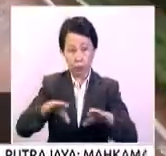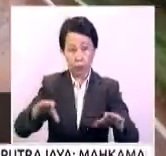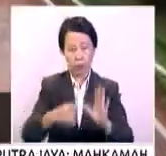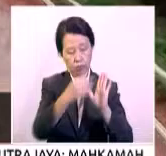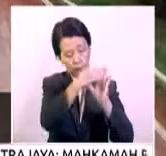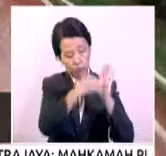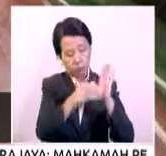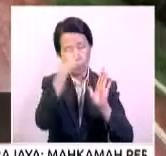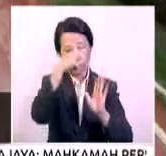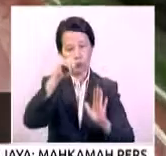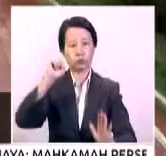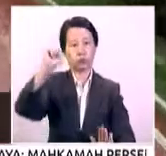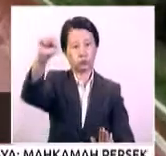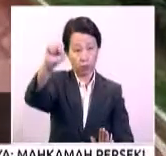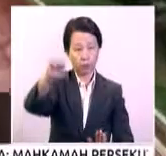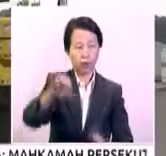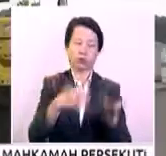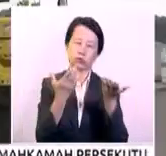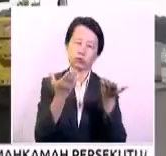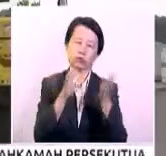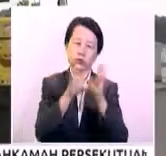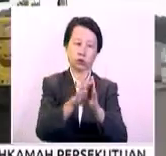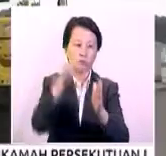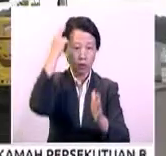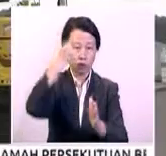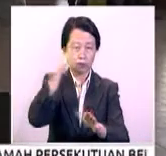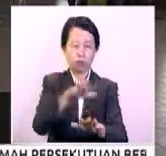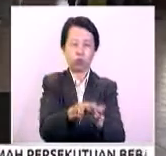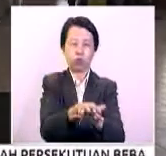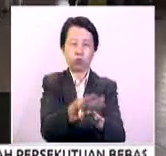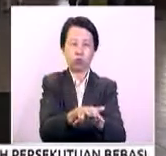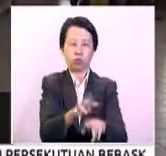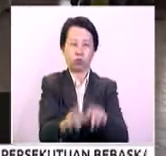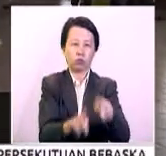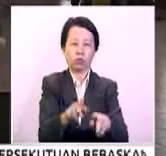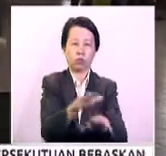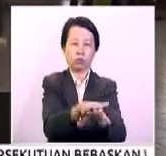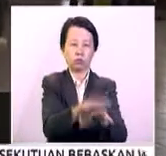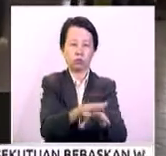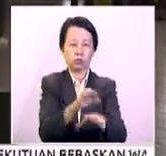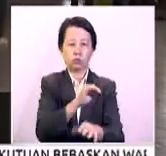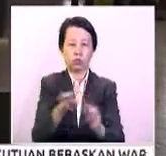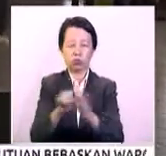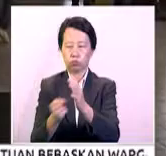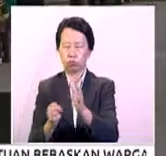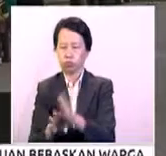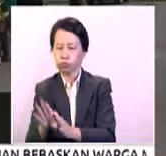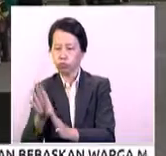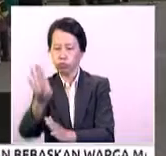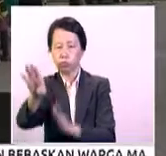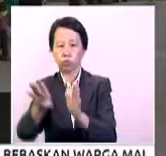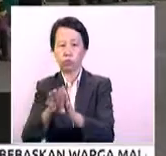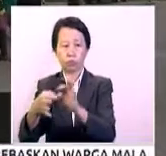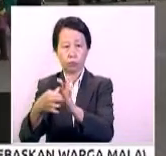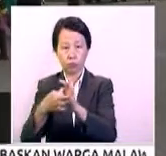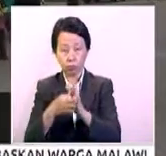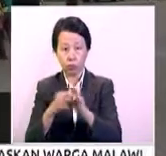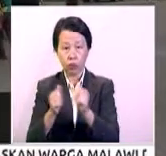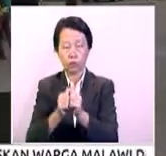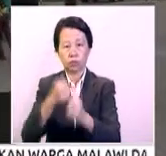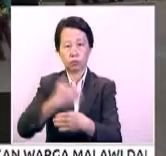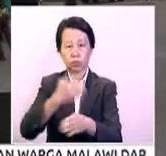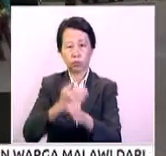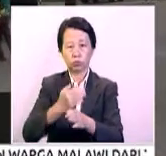untuk negeri Sabah, antaranya faktor kepadatan penduduk dan pertumbuhan pemilihan, bentuk